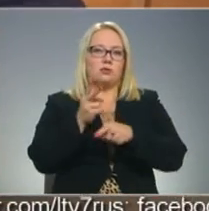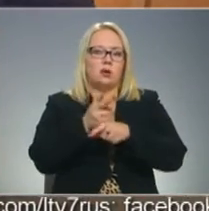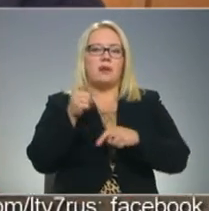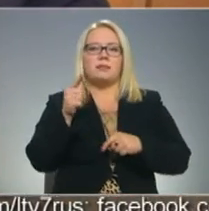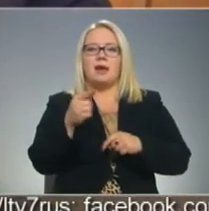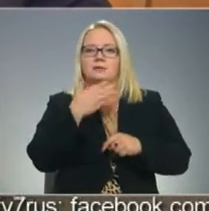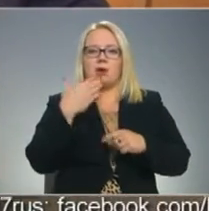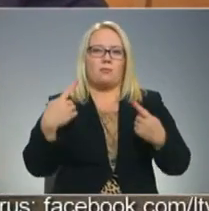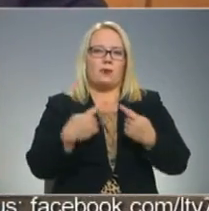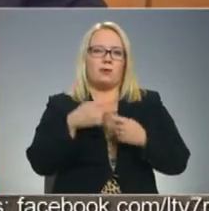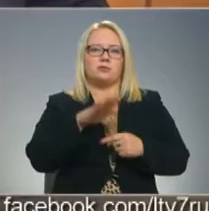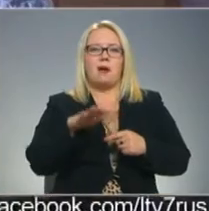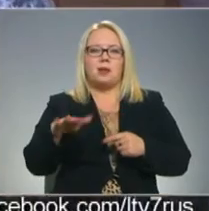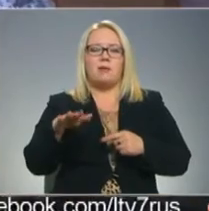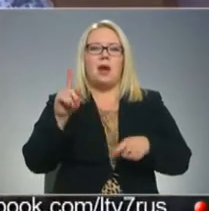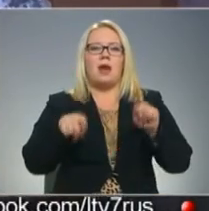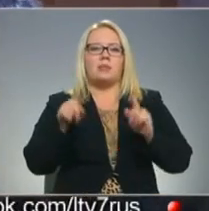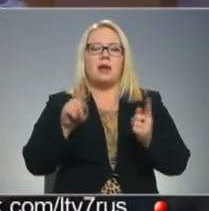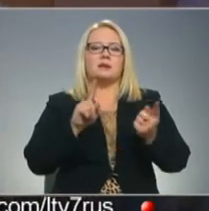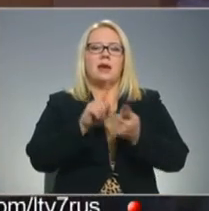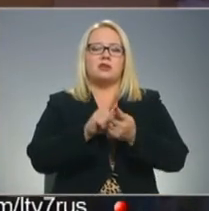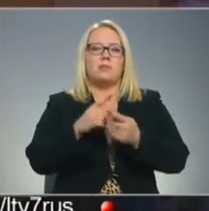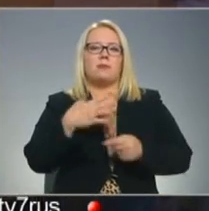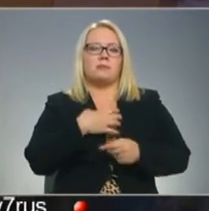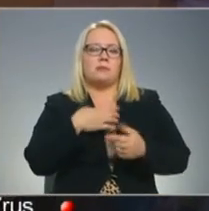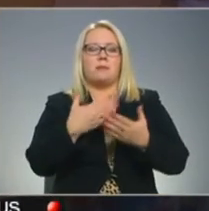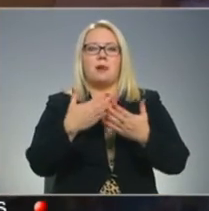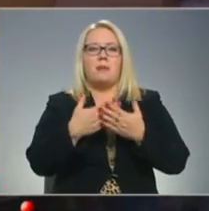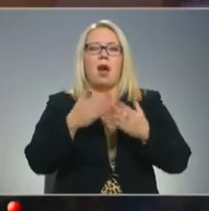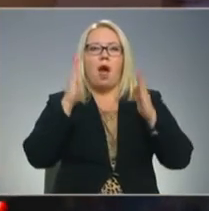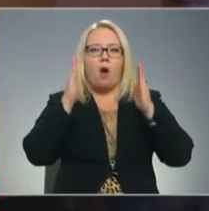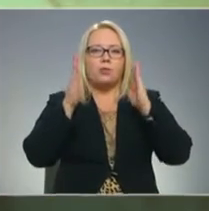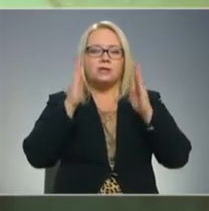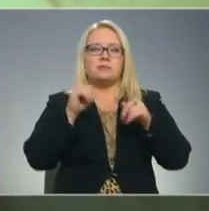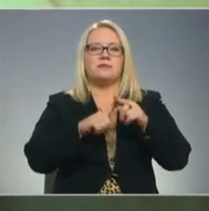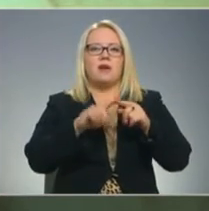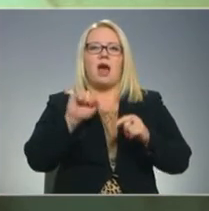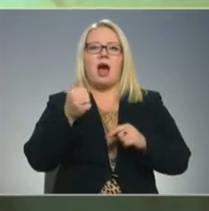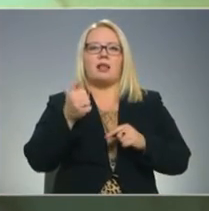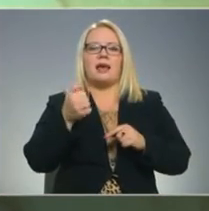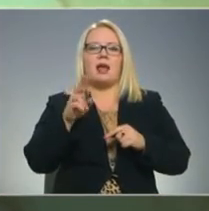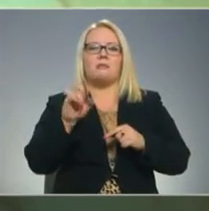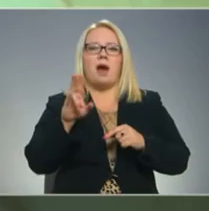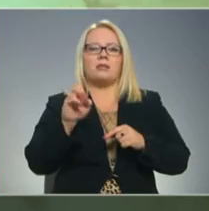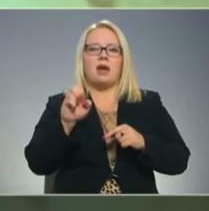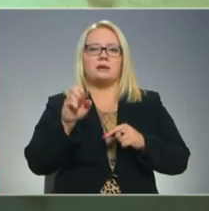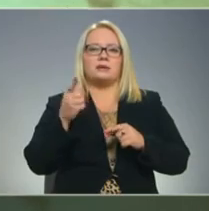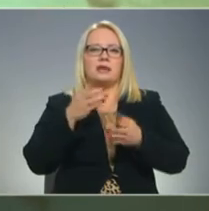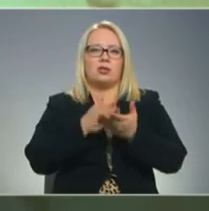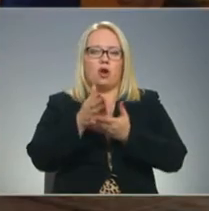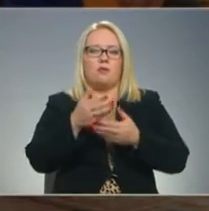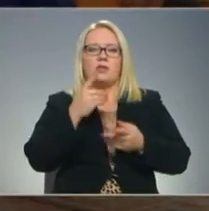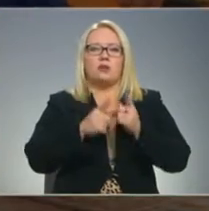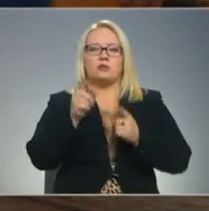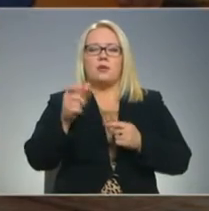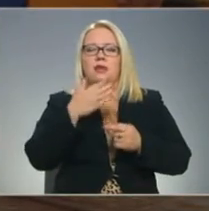Tās gan nav piemērotas bērniem ar retāk sastopamām diagnozēm, piemēram autismu vai Angelmana sindromu. Arī paši skolotāji nav pietiekami